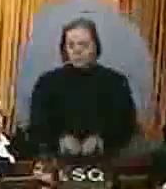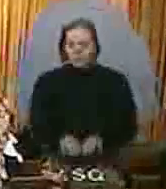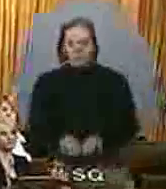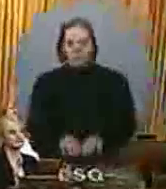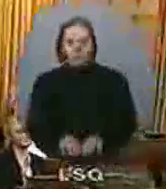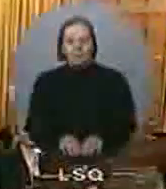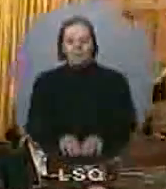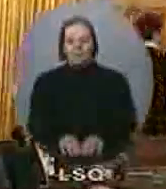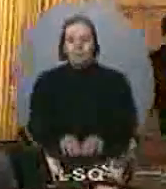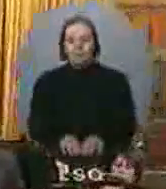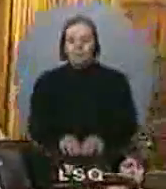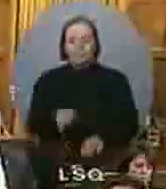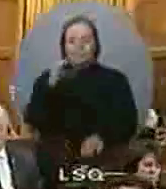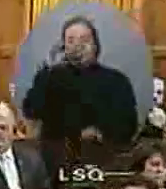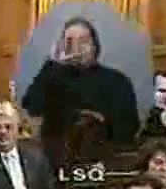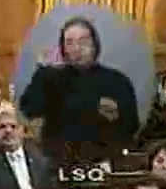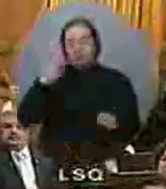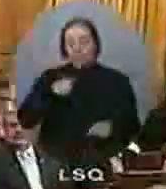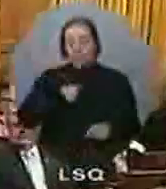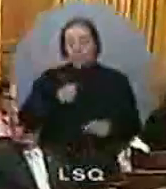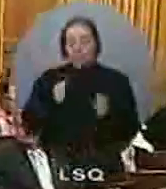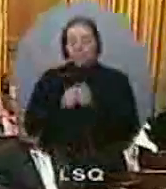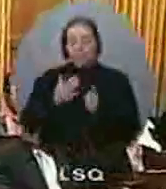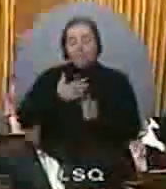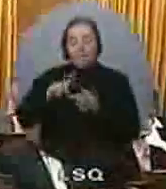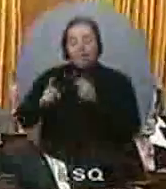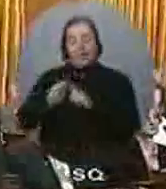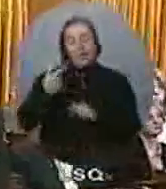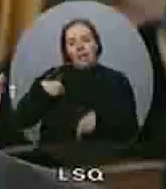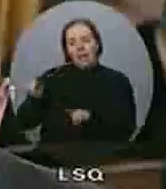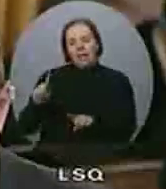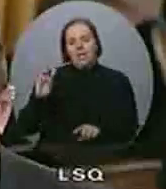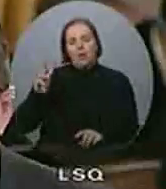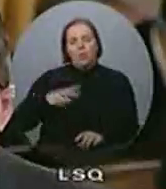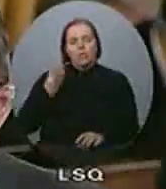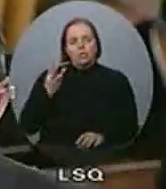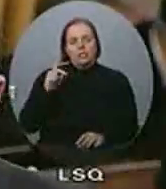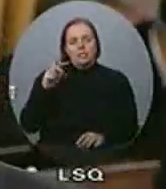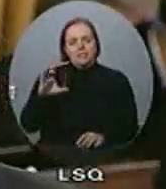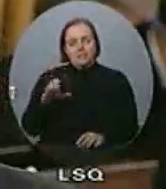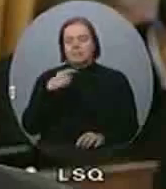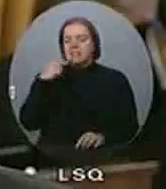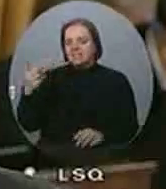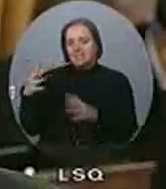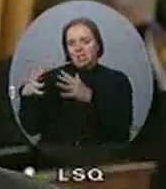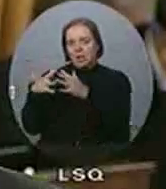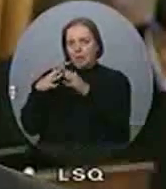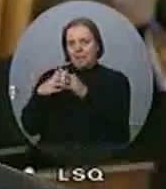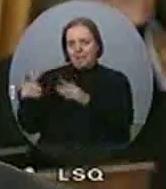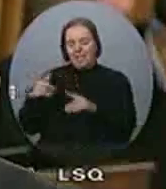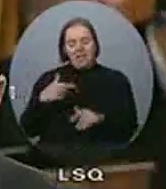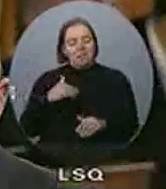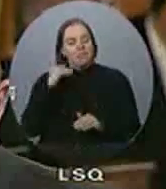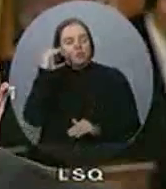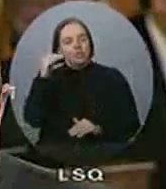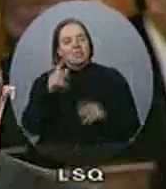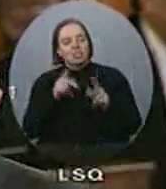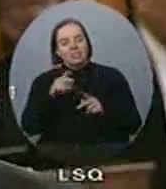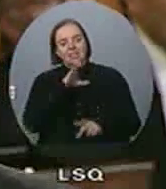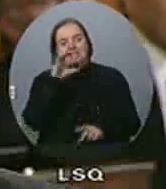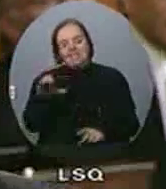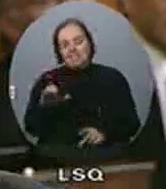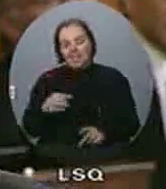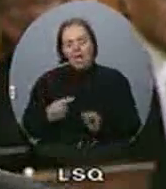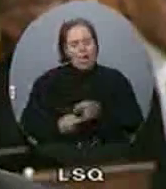Monsieur le Président, moi et ma collègue étudions à Washington pour dire aux Américains que la majorité des Canadiens s'opposent au projet de Keystone.